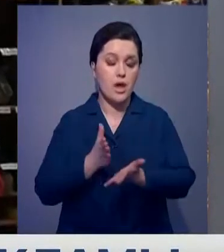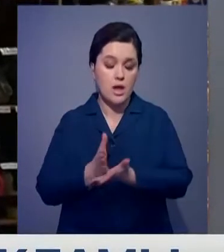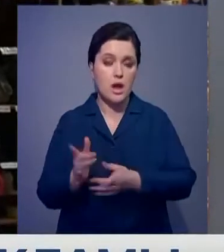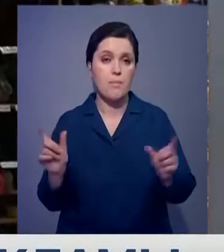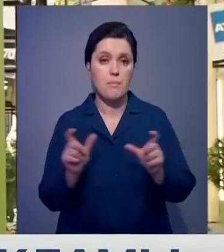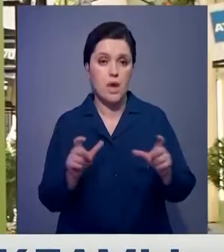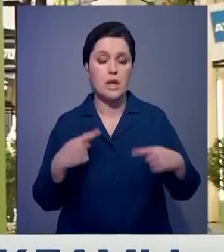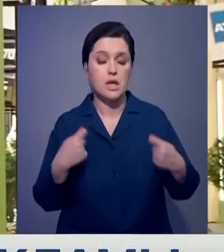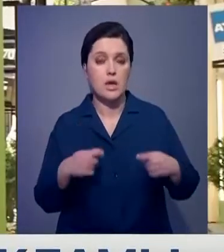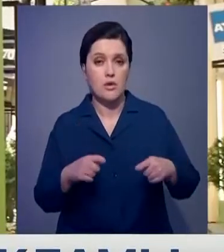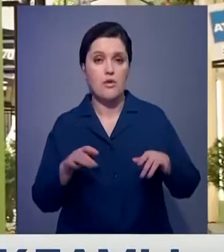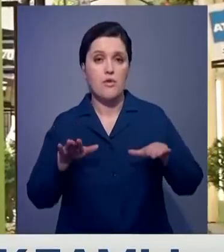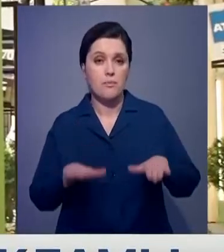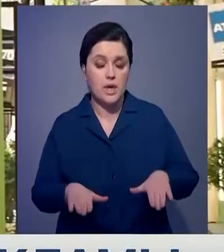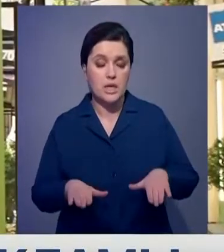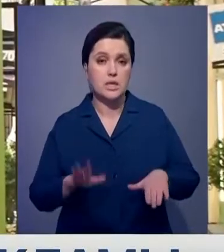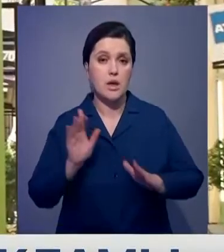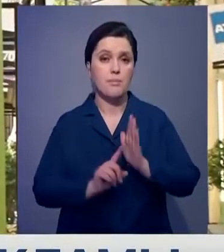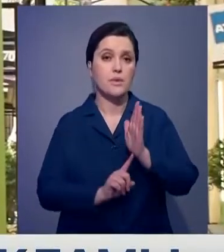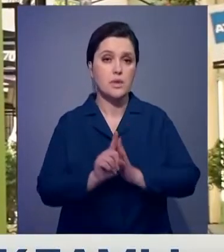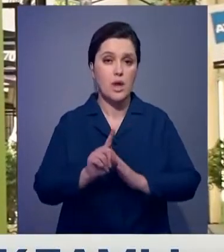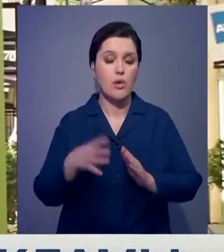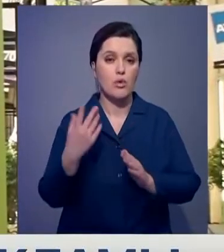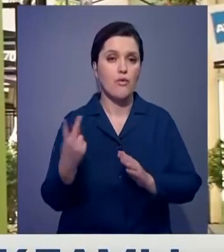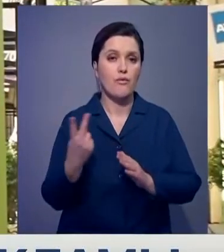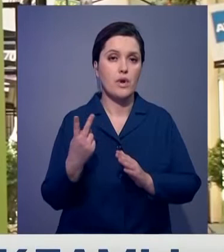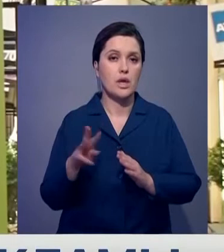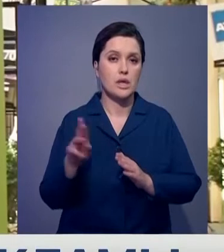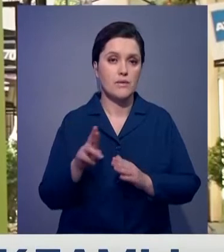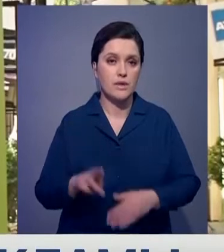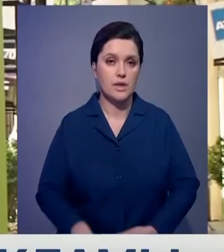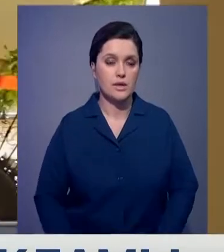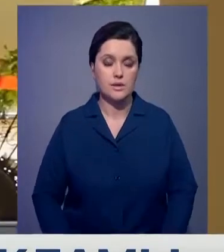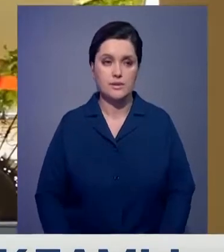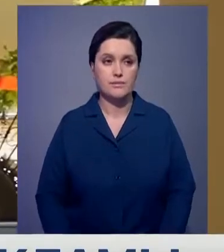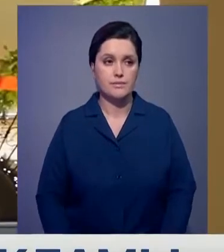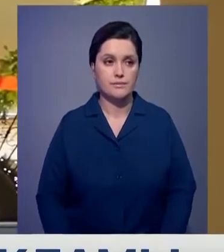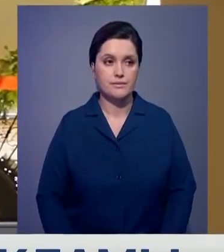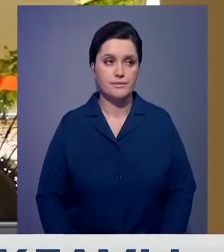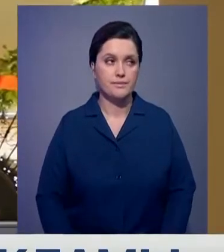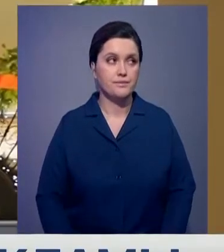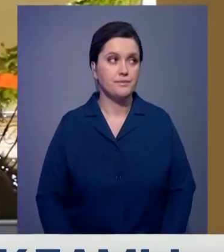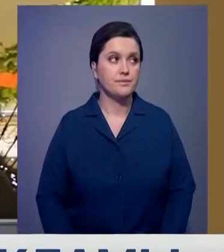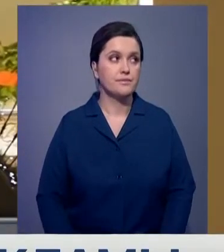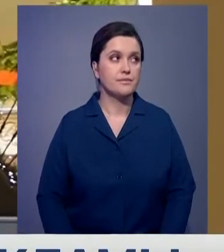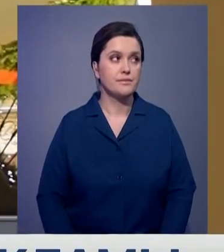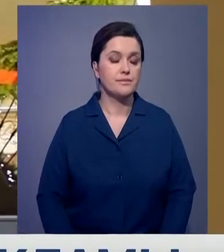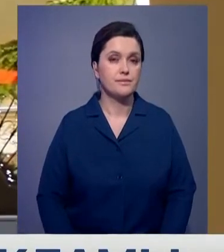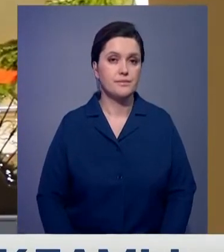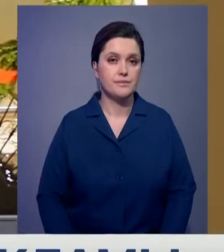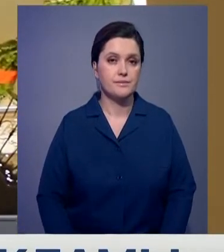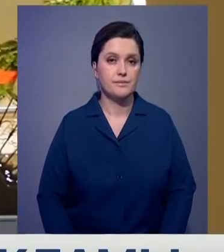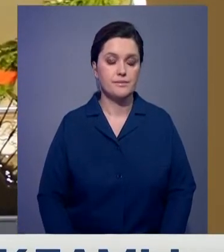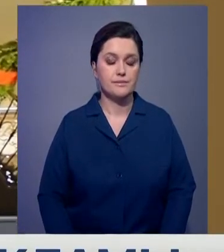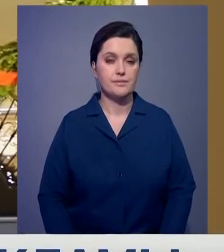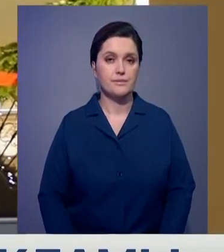точек на соответствие новой рекламной политике начнутся уже 2 января. Надежда Дрегов, Дмитрий Лукша и Вадим Чех. Хабар 24,